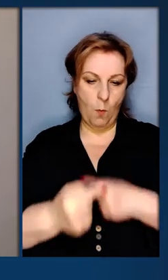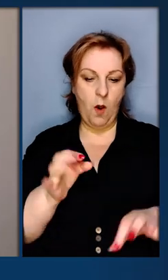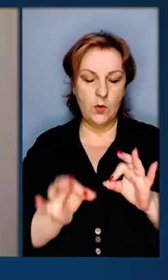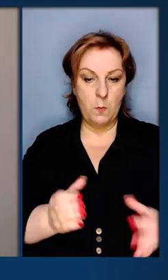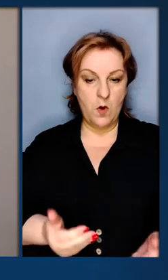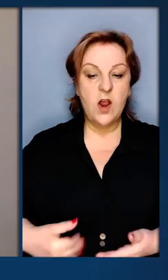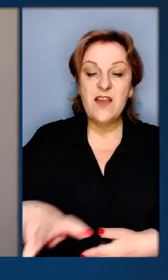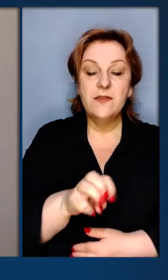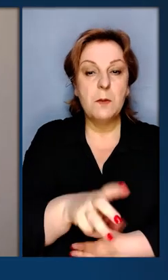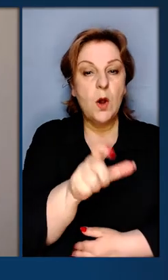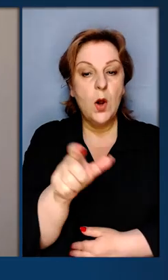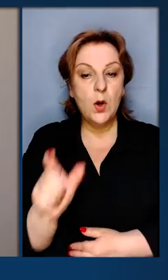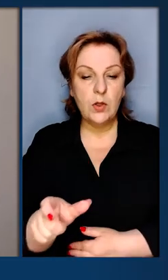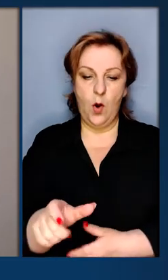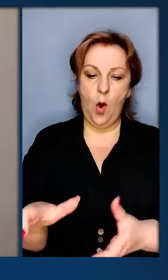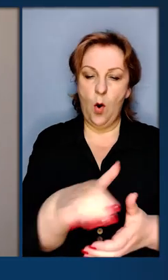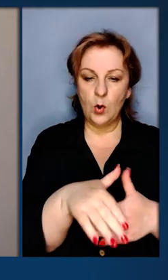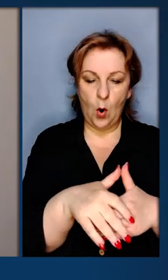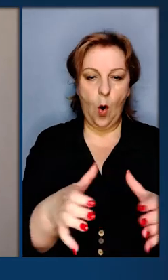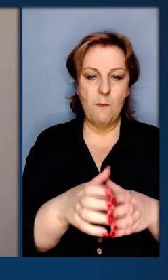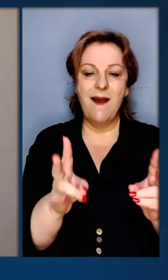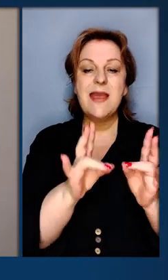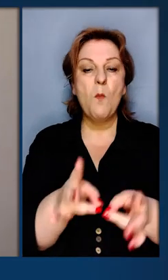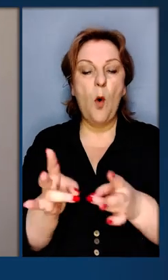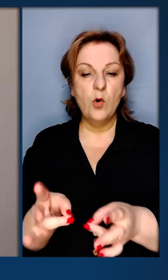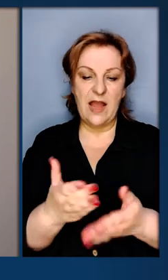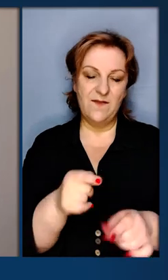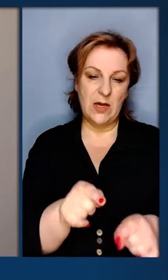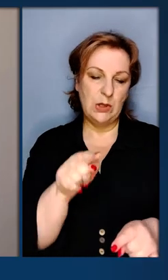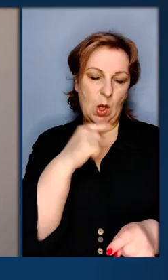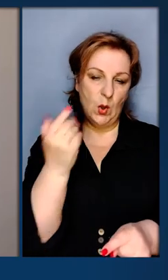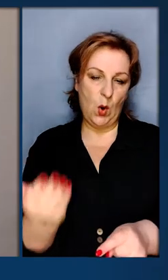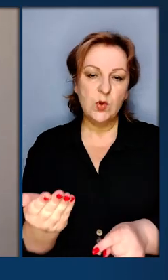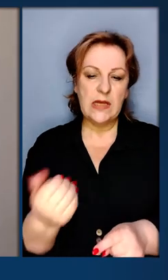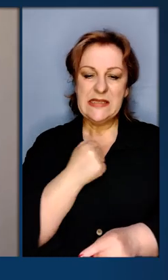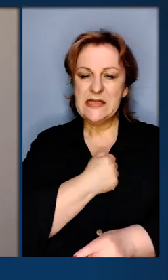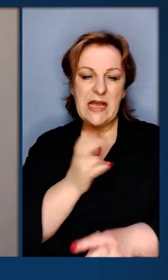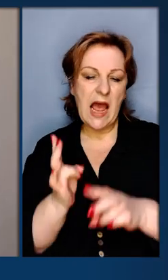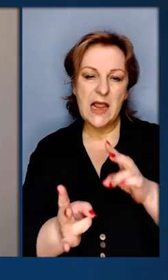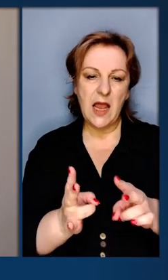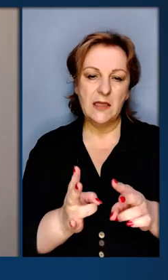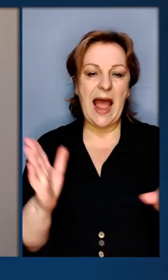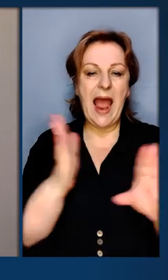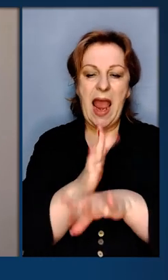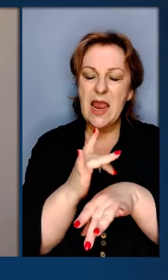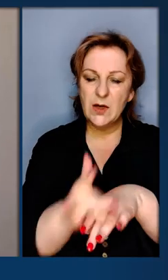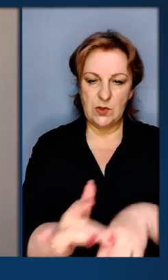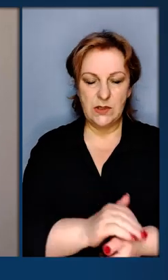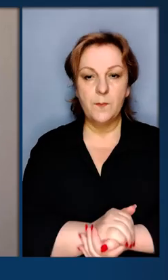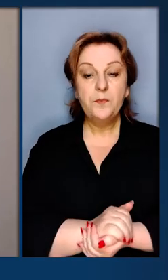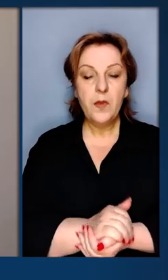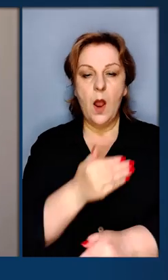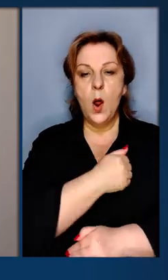коли повернемо нормальне життя усім людям, громадам, які постраждали від цього російського зла,